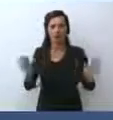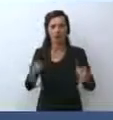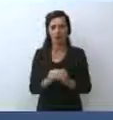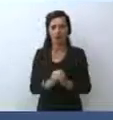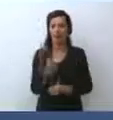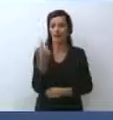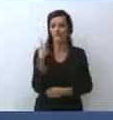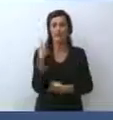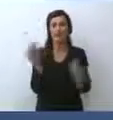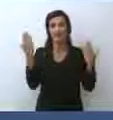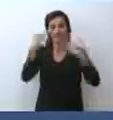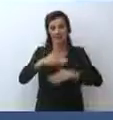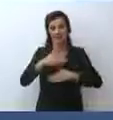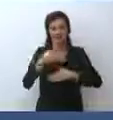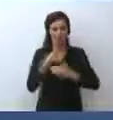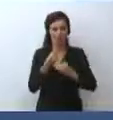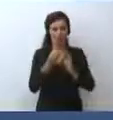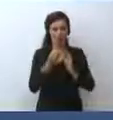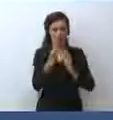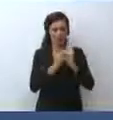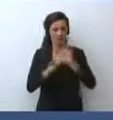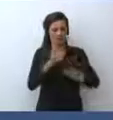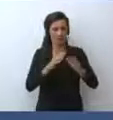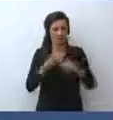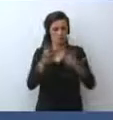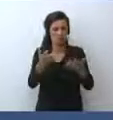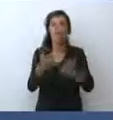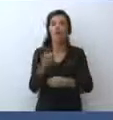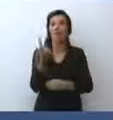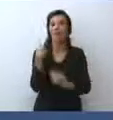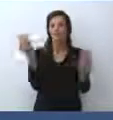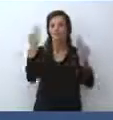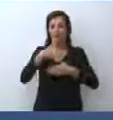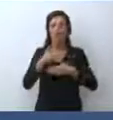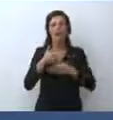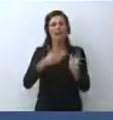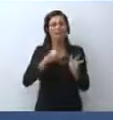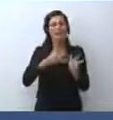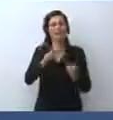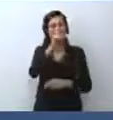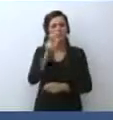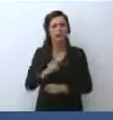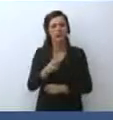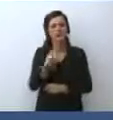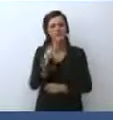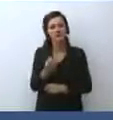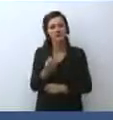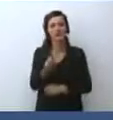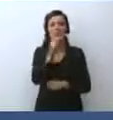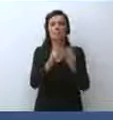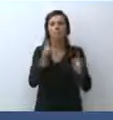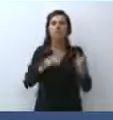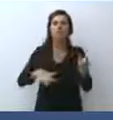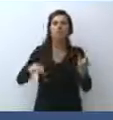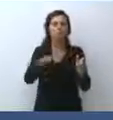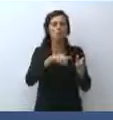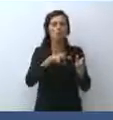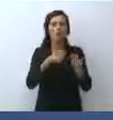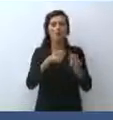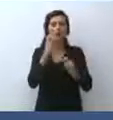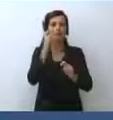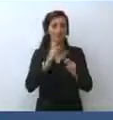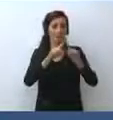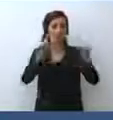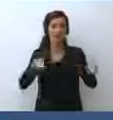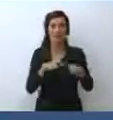Ieri sera Trenitalia ci ha comunicato che il numero di persone che sono state trovate sprovviste di